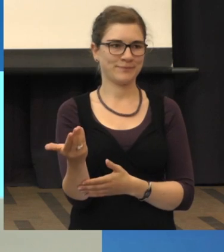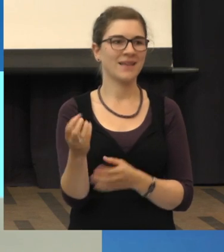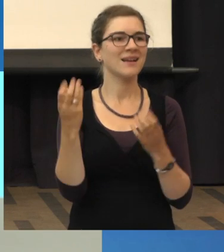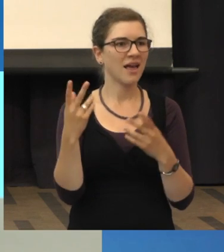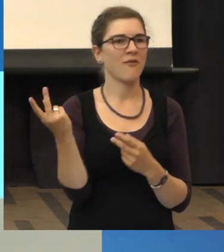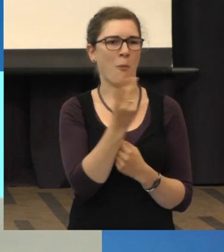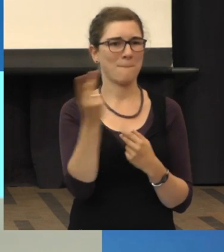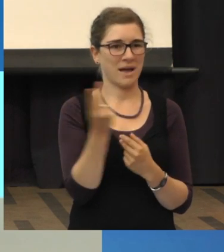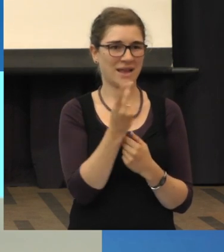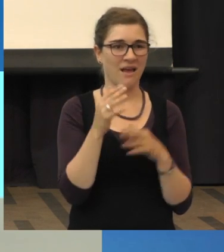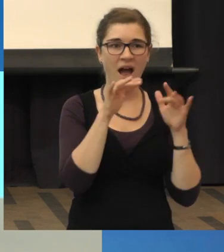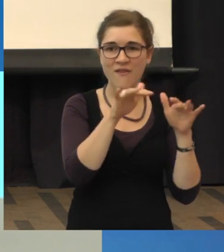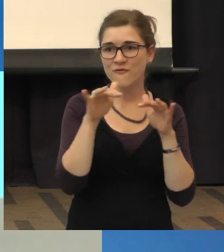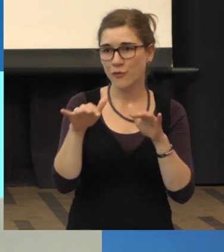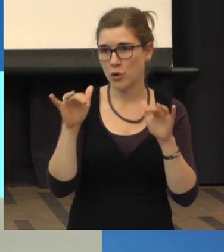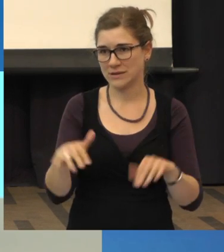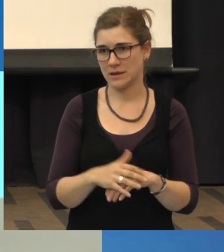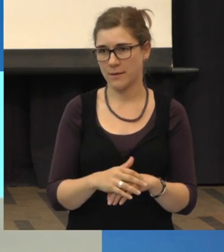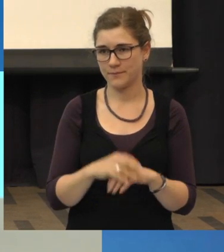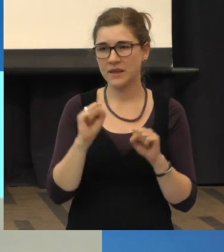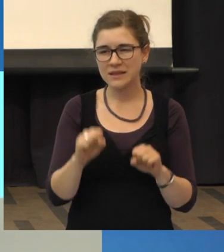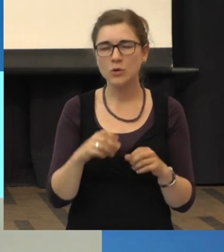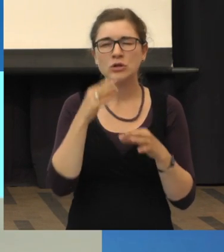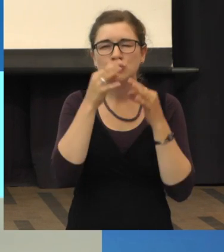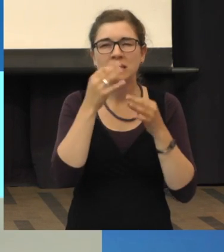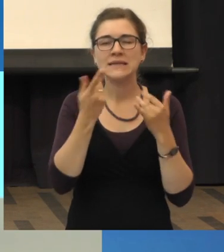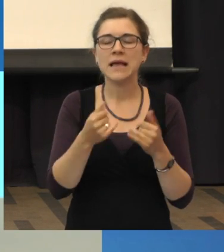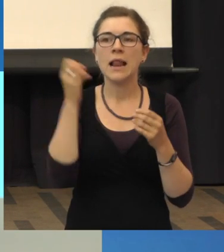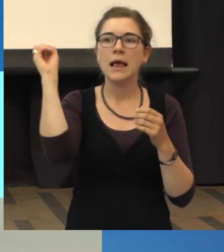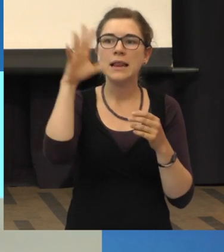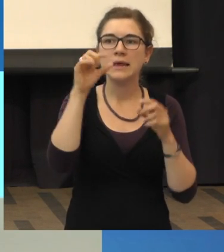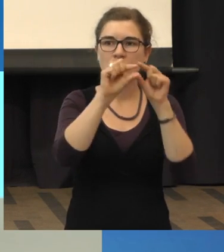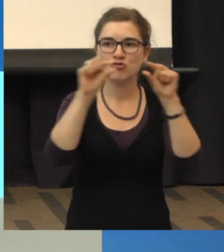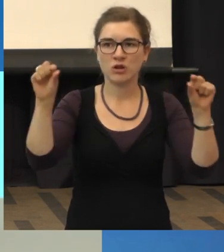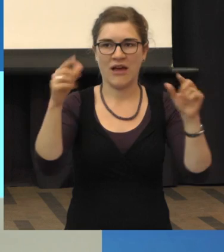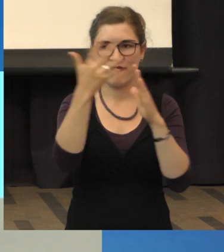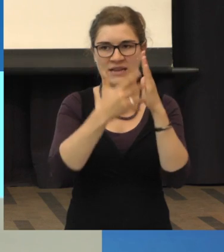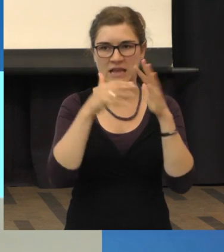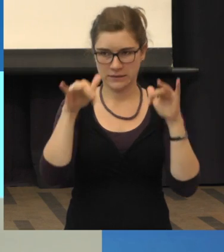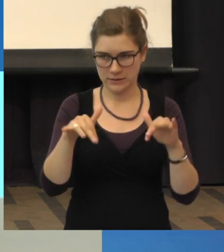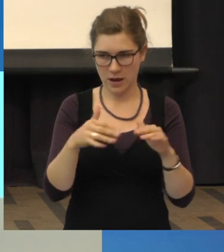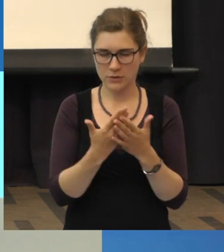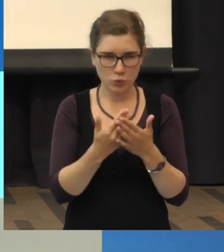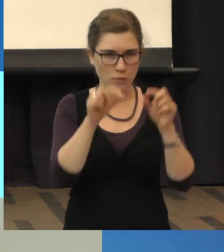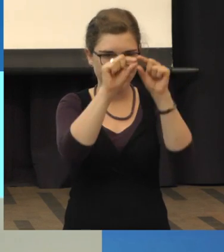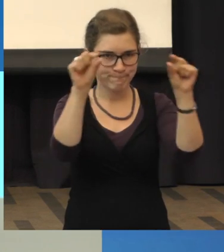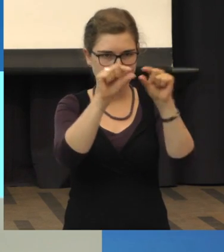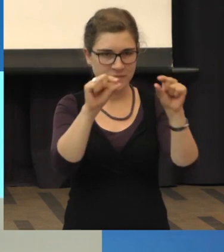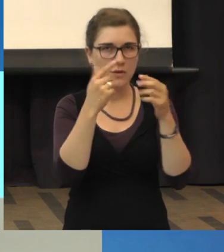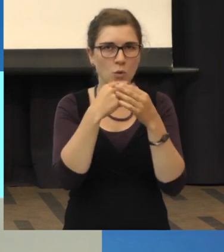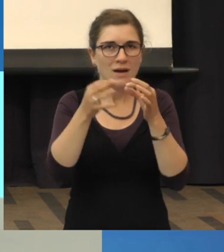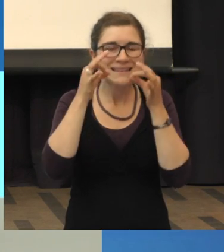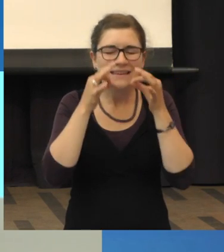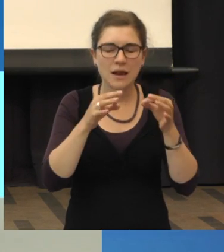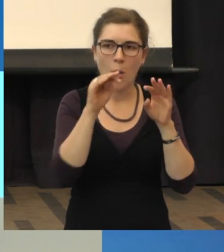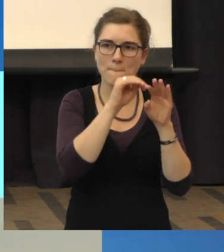beeinflusst. Es gibt so eine Art Lichtstreifentest. Da projiziert man so eine Art Streifenmuster auf die Netzhaut,